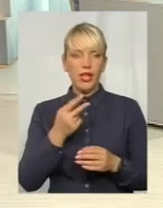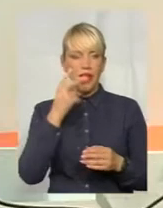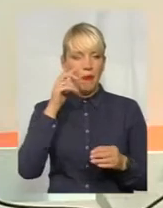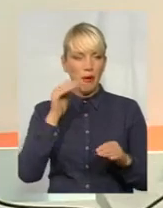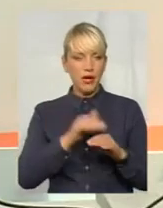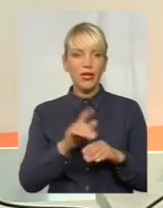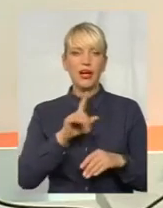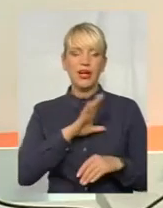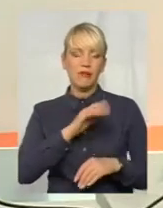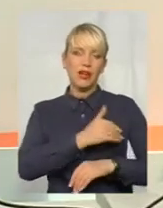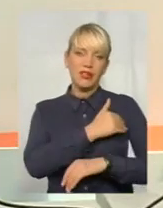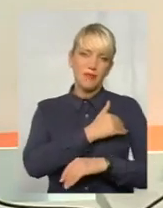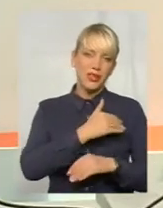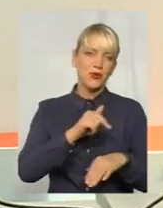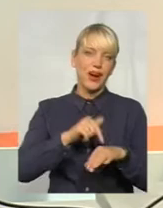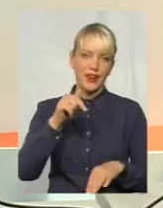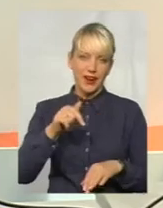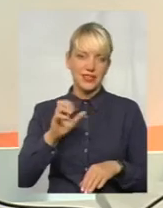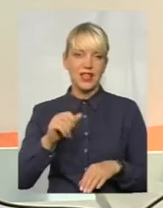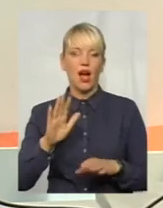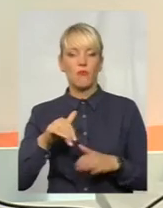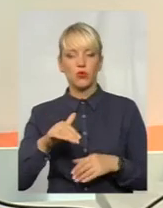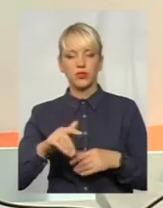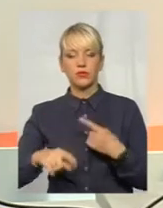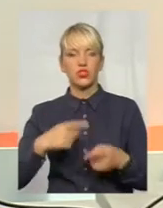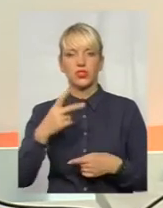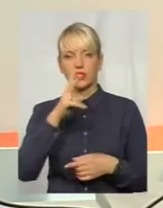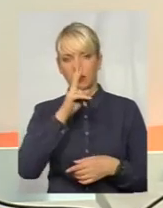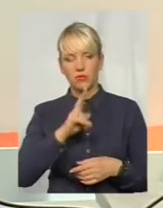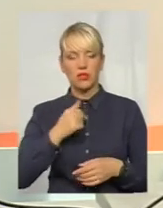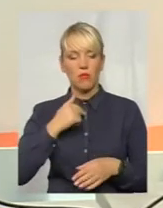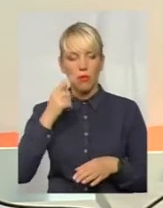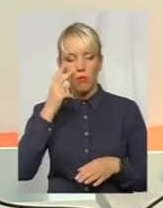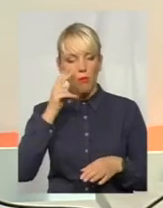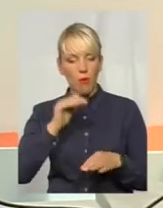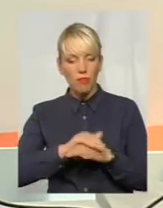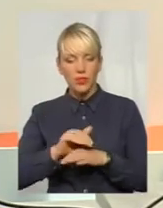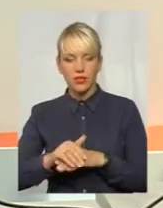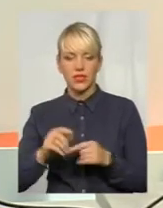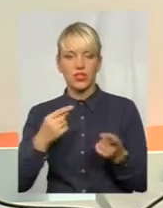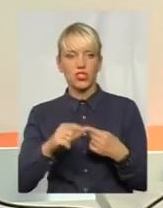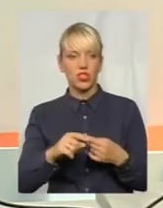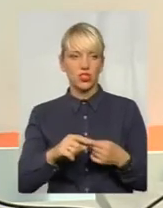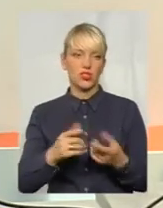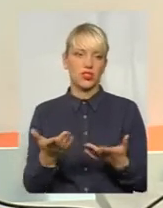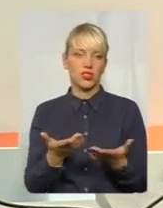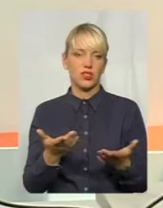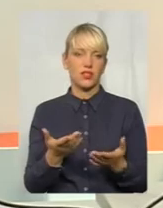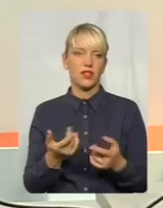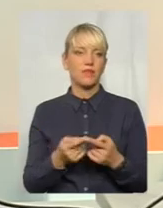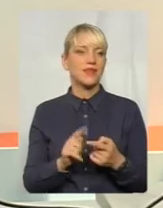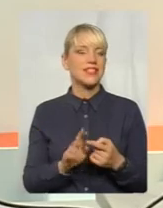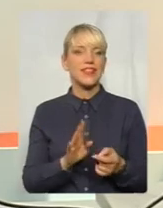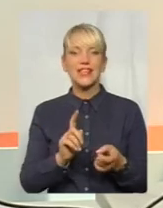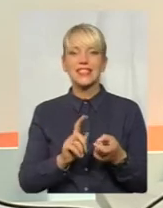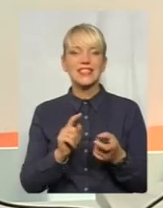тоді була якась температурна реакція. А потім через два місяці ми помітили у дитини якісь інші симптоми. І це не